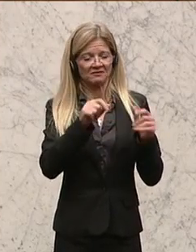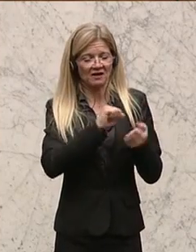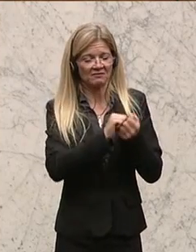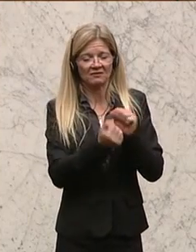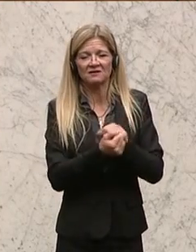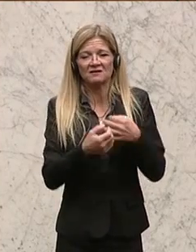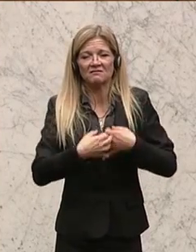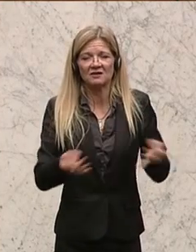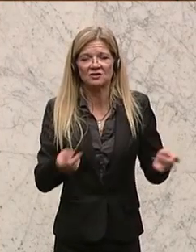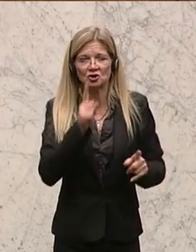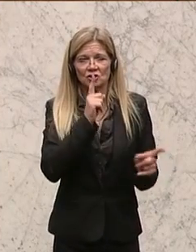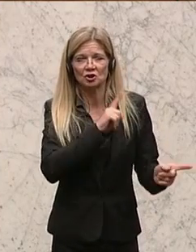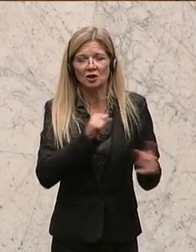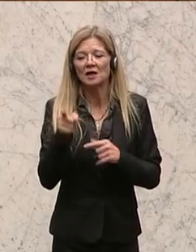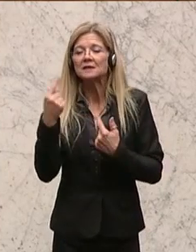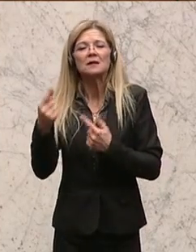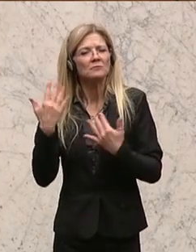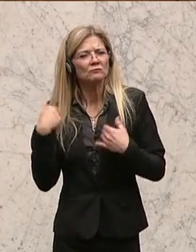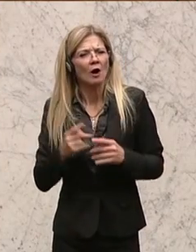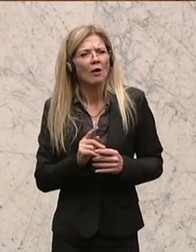zwar hehre Ziele gesetzt, Herr Finanzminister,